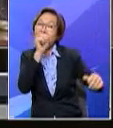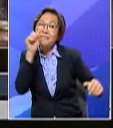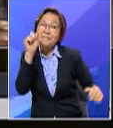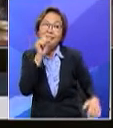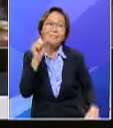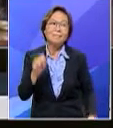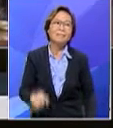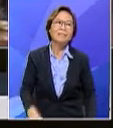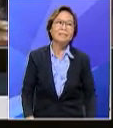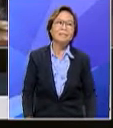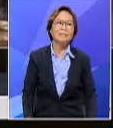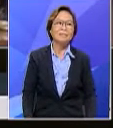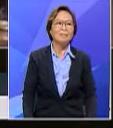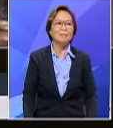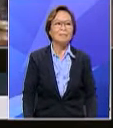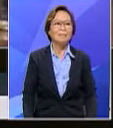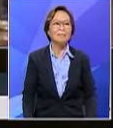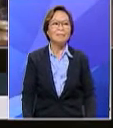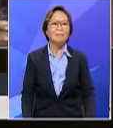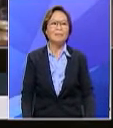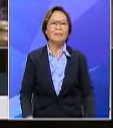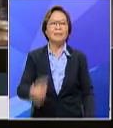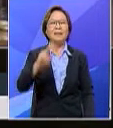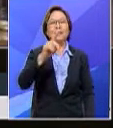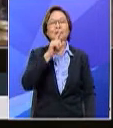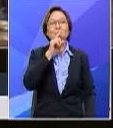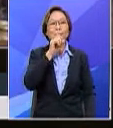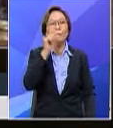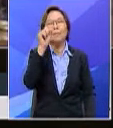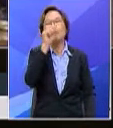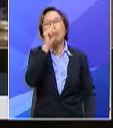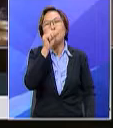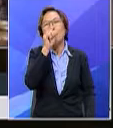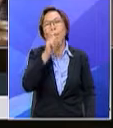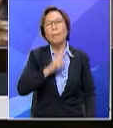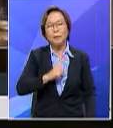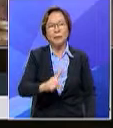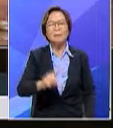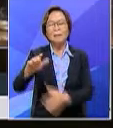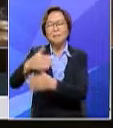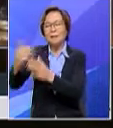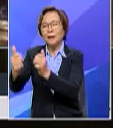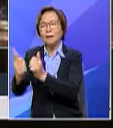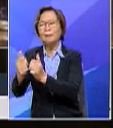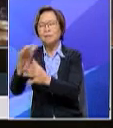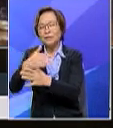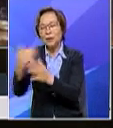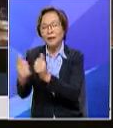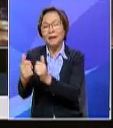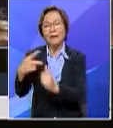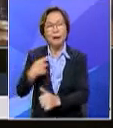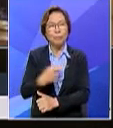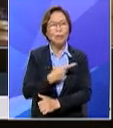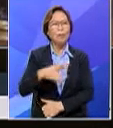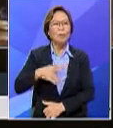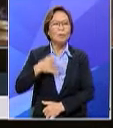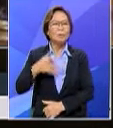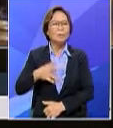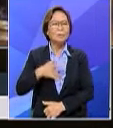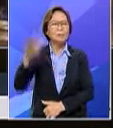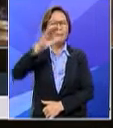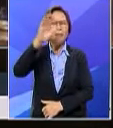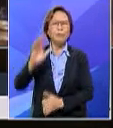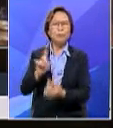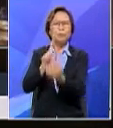kami lagu-lagu nasyik-nasyik antara masa yang mereka tahu dan share daripada kami jadi di situ kita rasa oh huar pun tak pernah